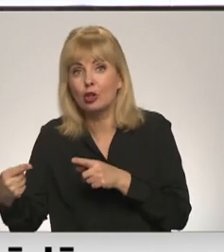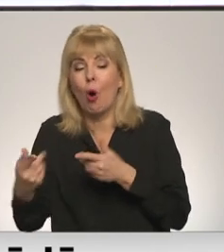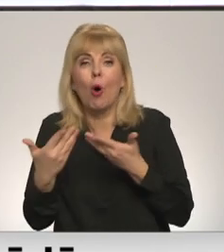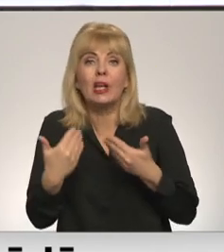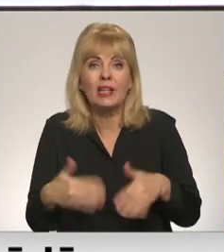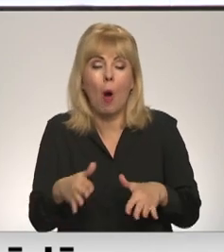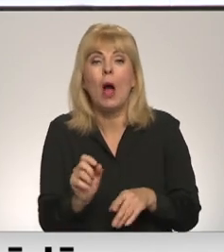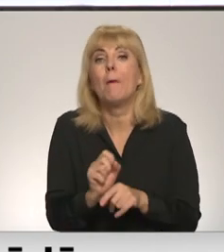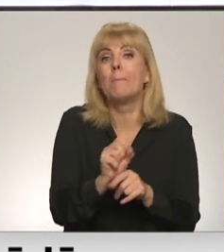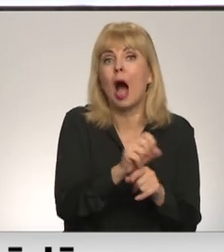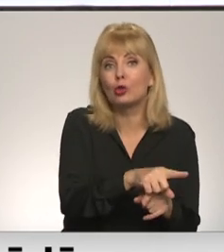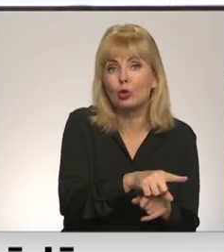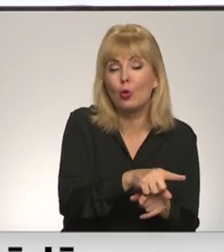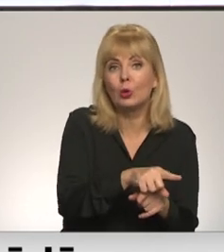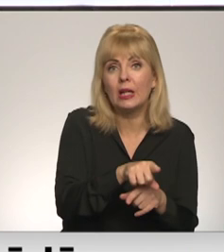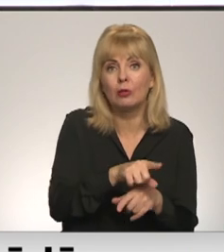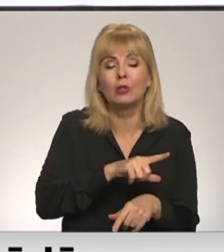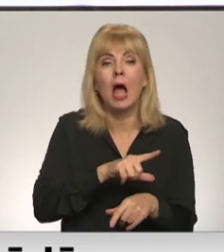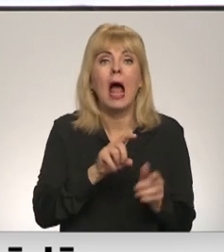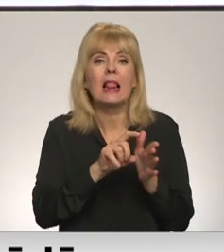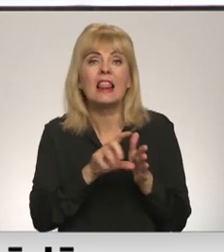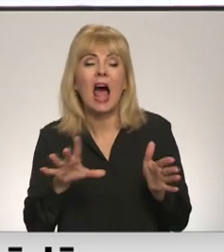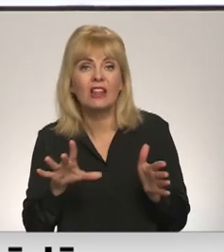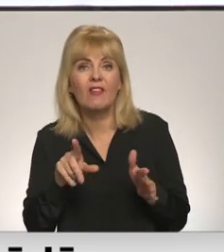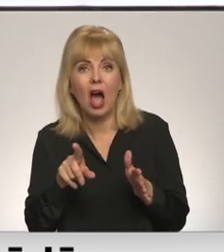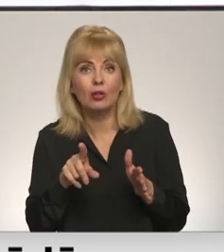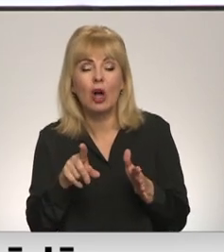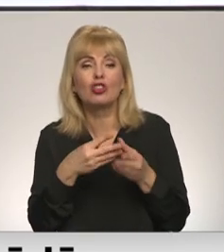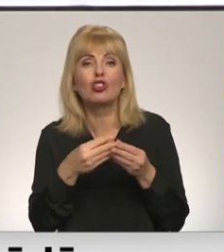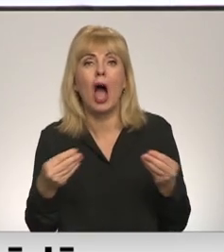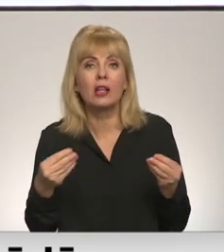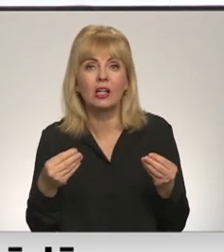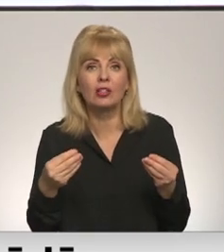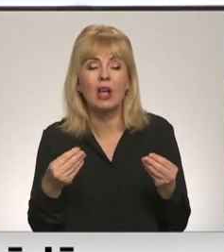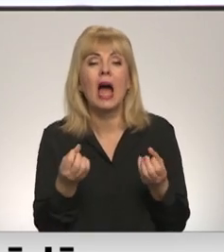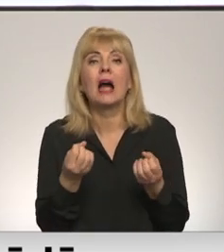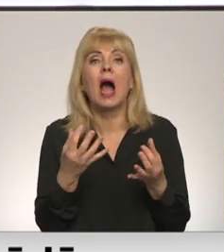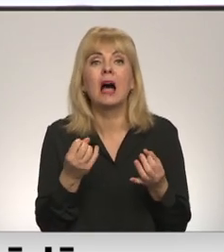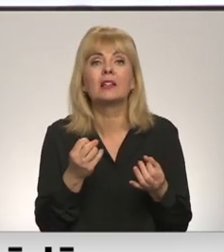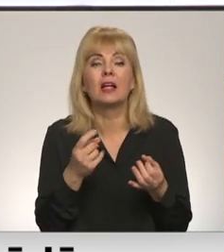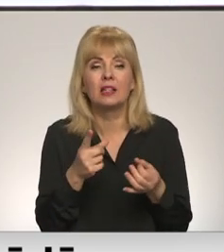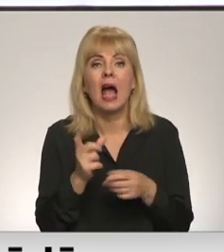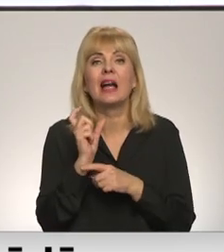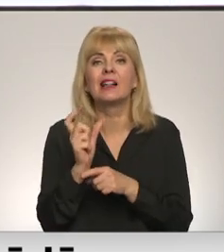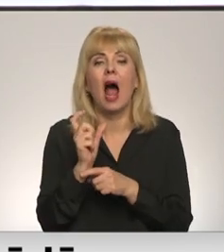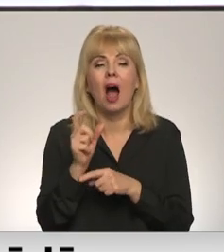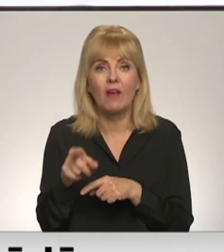pasūtītas arī Latvienergo sašķirinātās gāzes kravas, kuras var